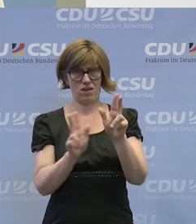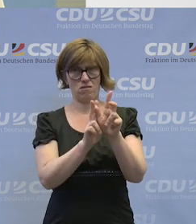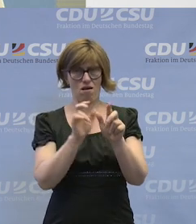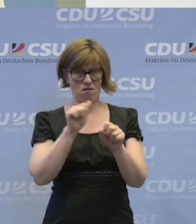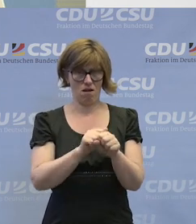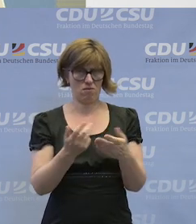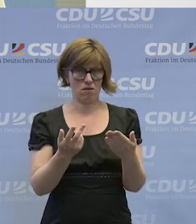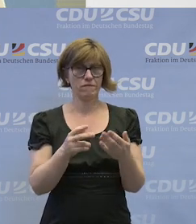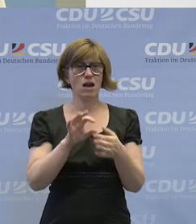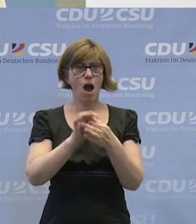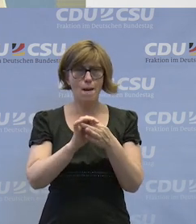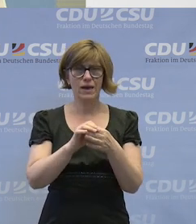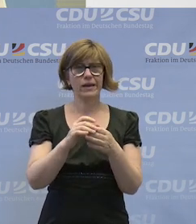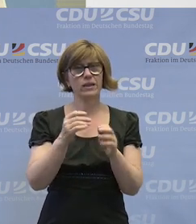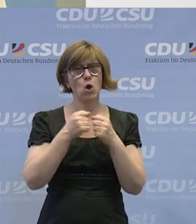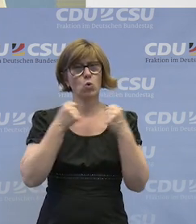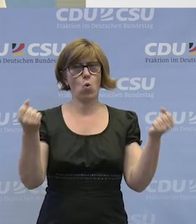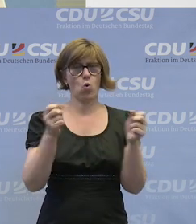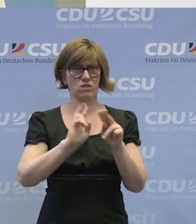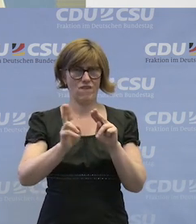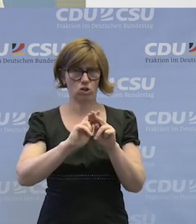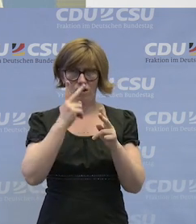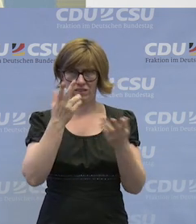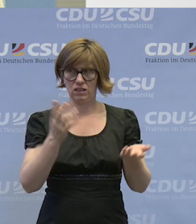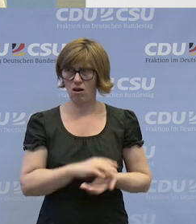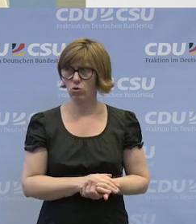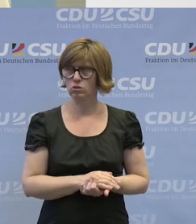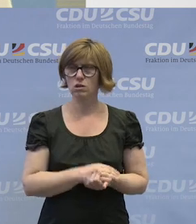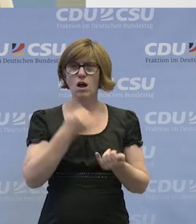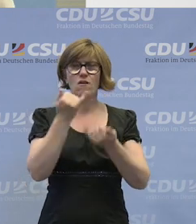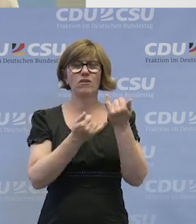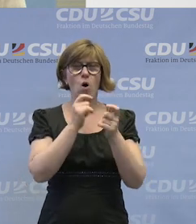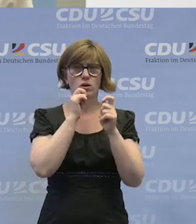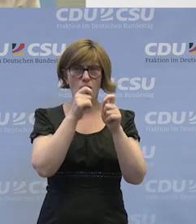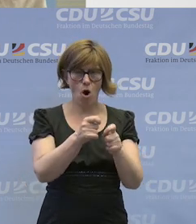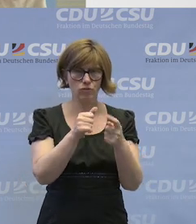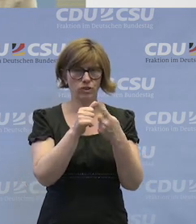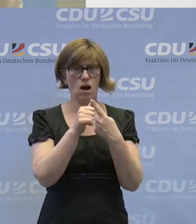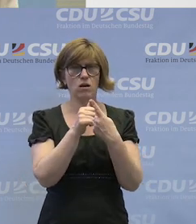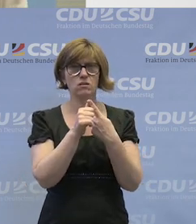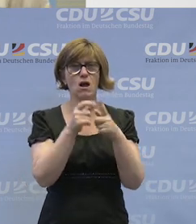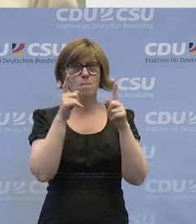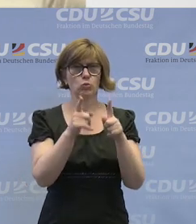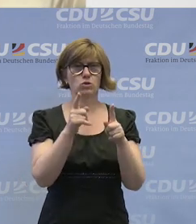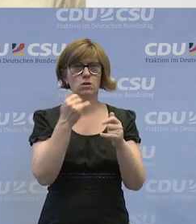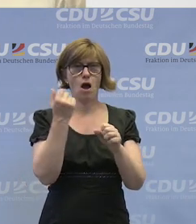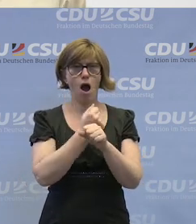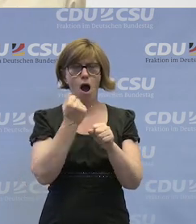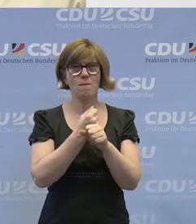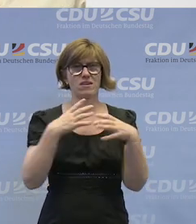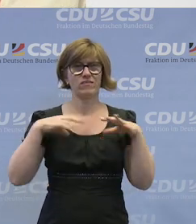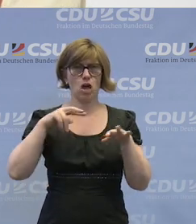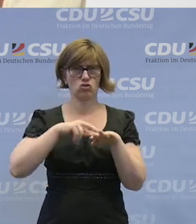Das hängt ganz von der Größe der Werkstatt ab. Die Frauenbeauftragte müssen für ihre Arbeit